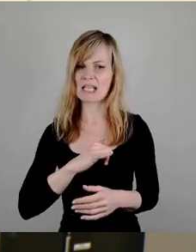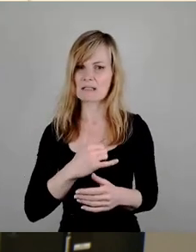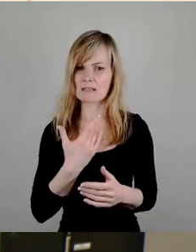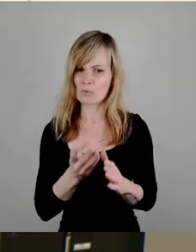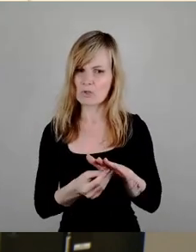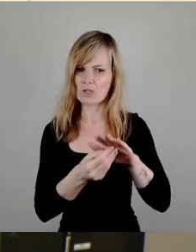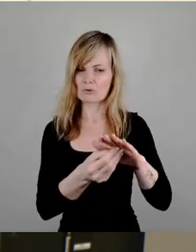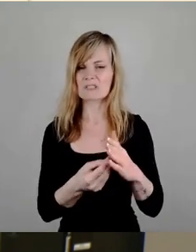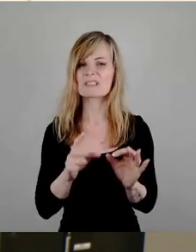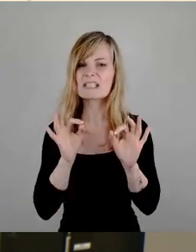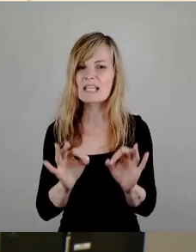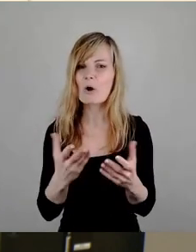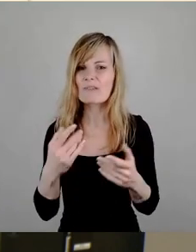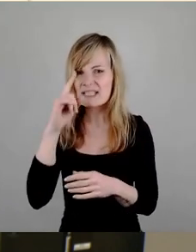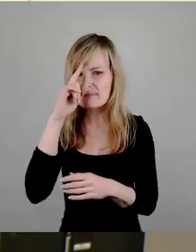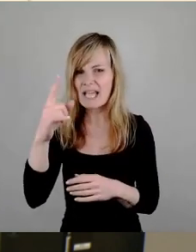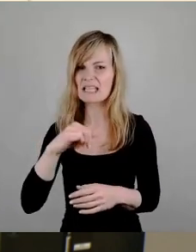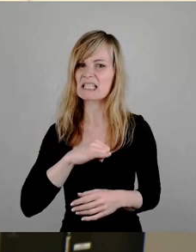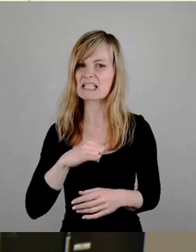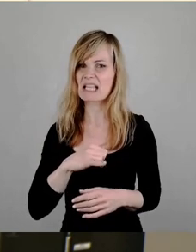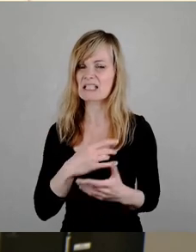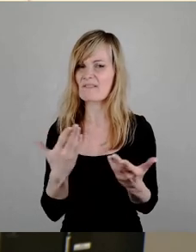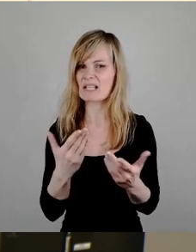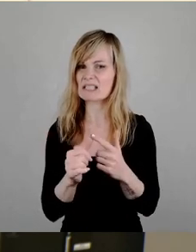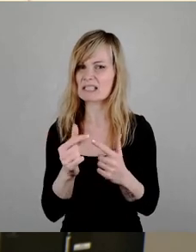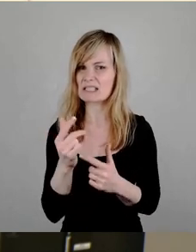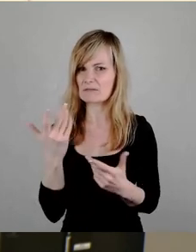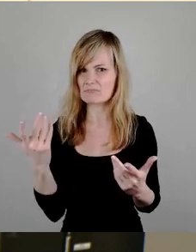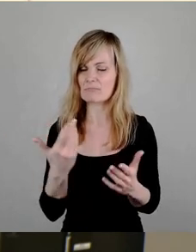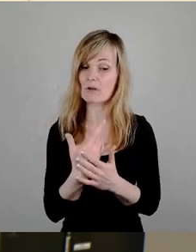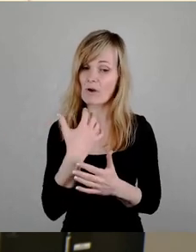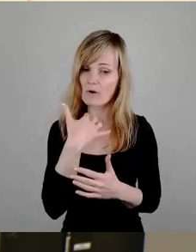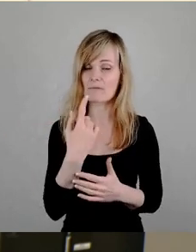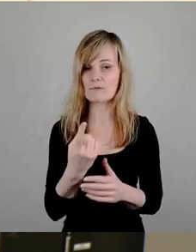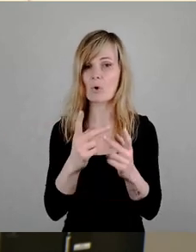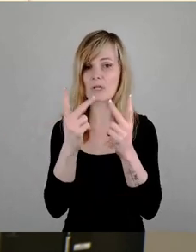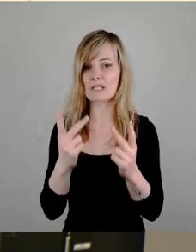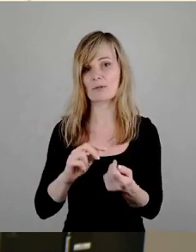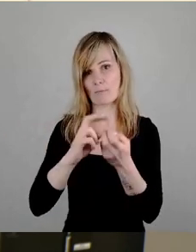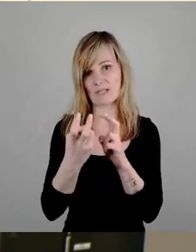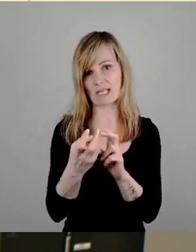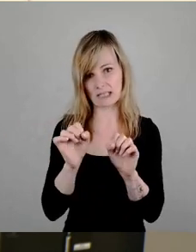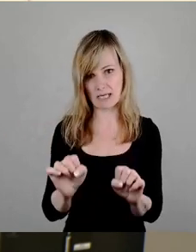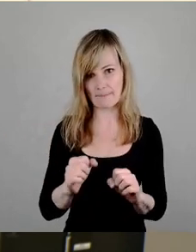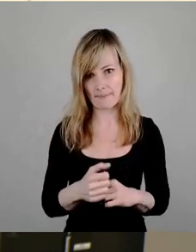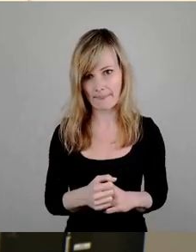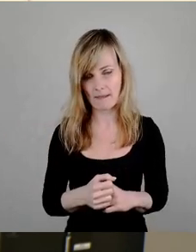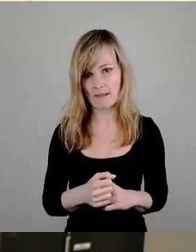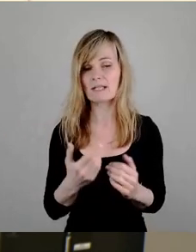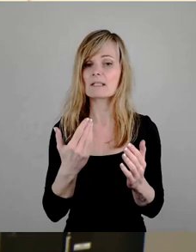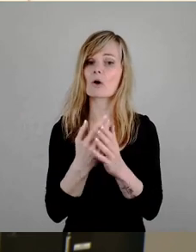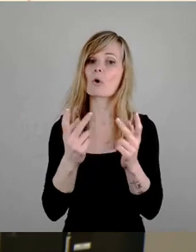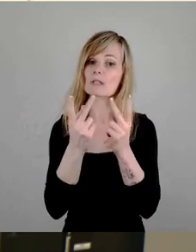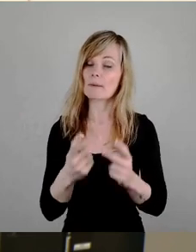dass das dann im Konzept nochmal umgesetzt wird Wir erwarten das Konzept mit Spannung Beneiden aber die